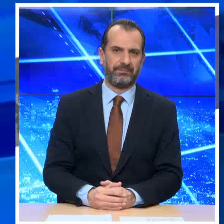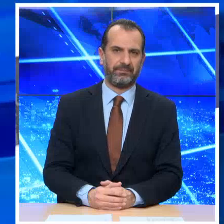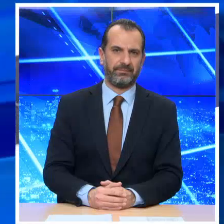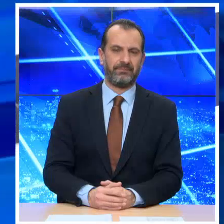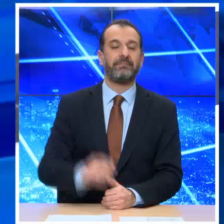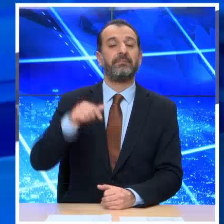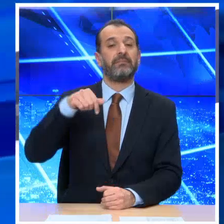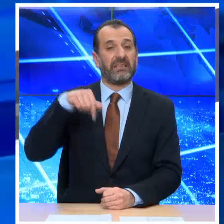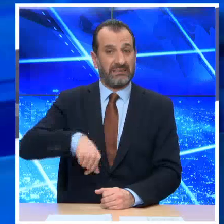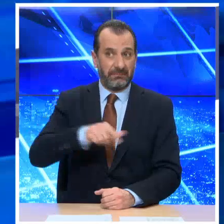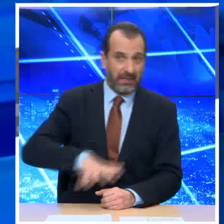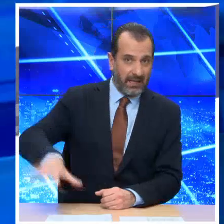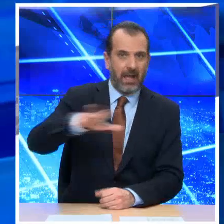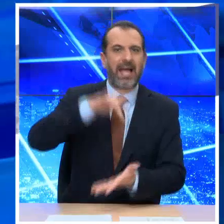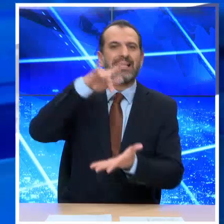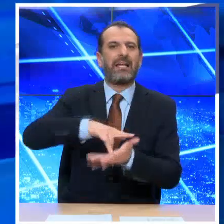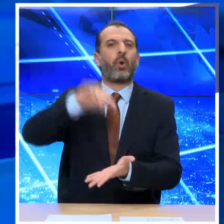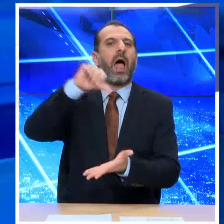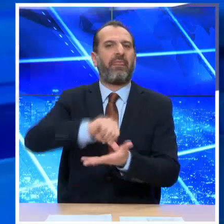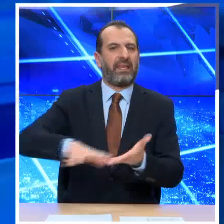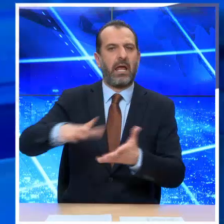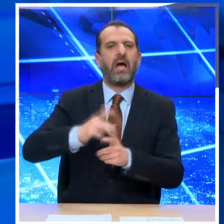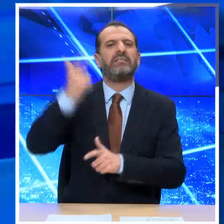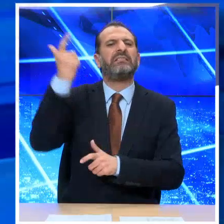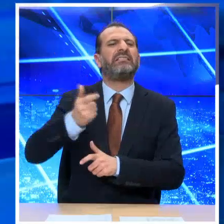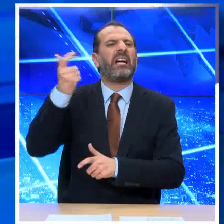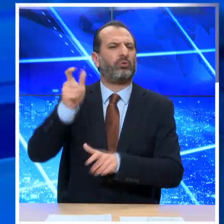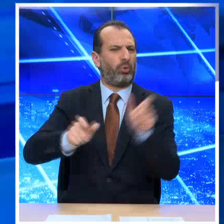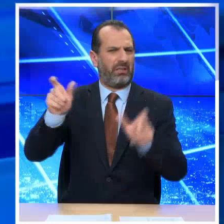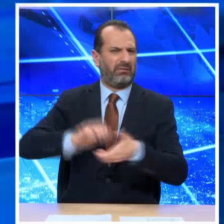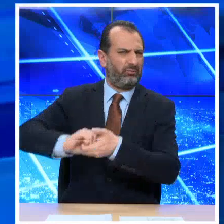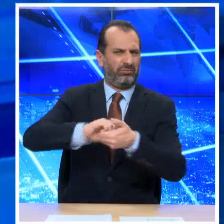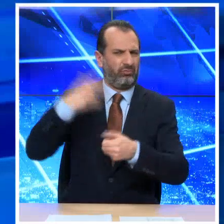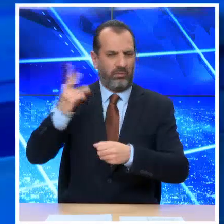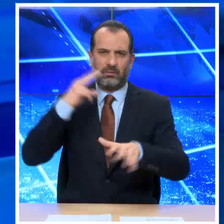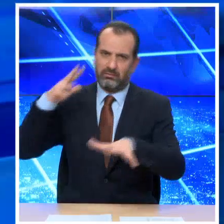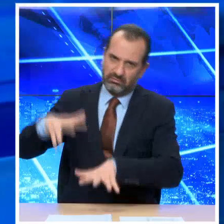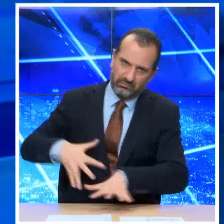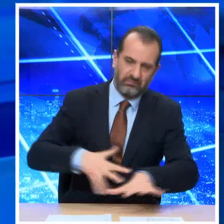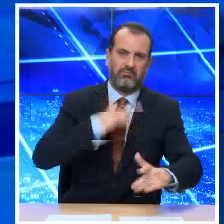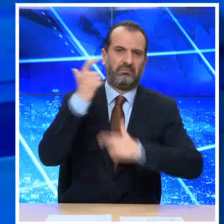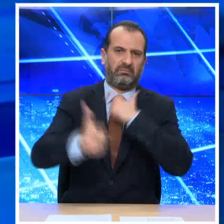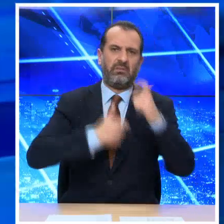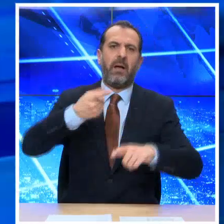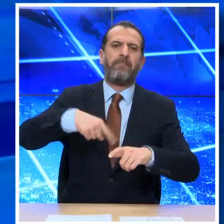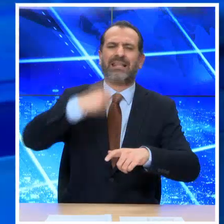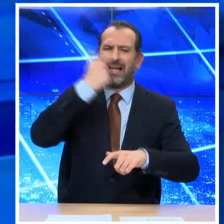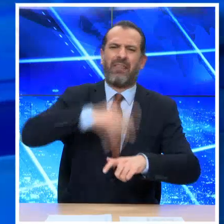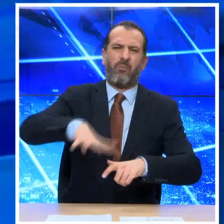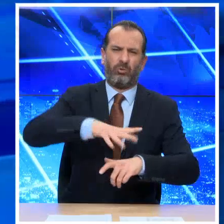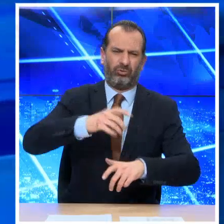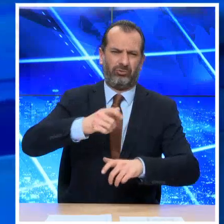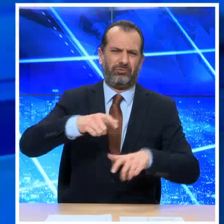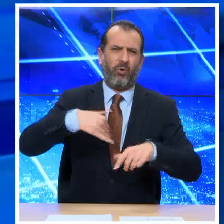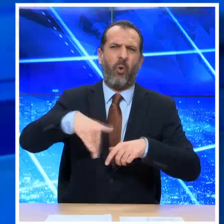Συλλαλητήριο πραγματοποίησαν σήμερα στο κέντρο της Αθήνας συνταξιούχοι που συγκεντρώθηκαν στην πλατεία Κλαθμόνος από όπου ξεκίνησαν πορεία προς το